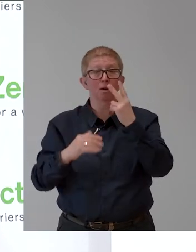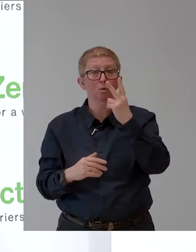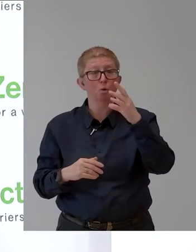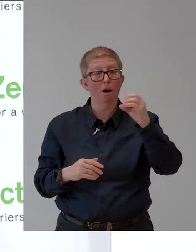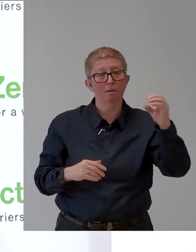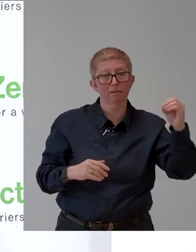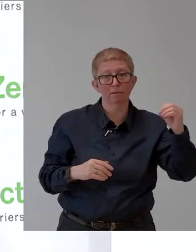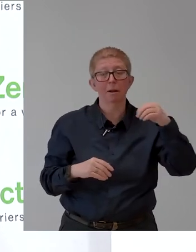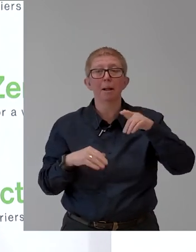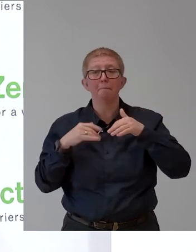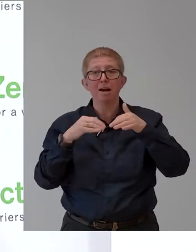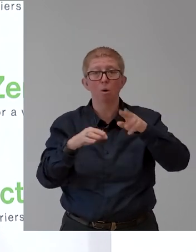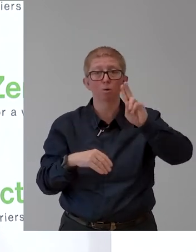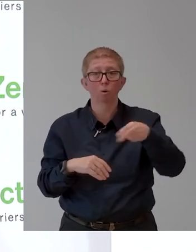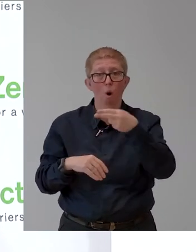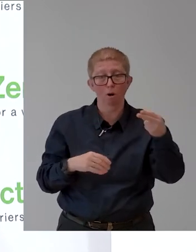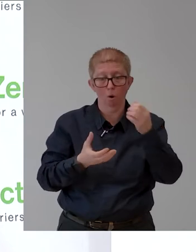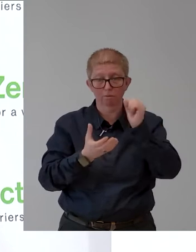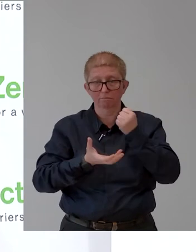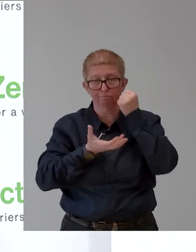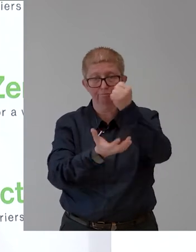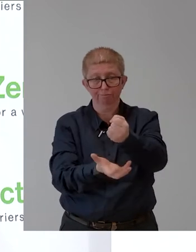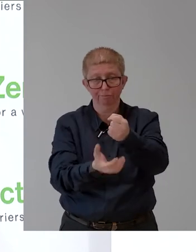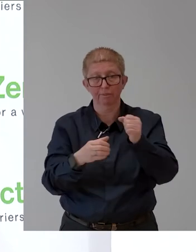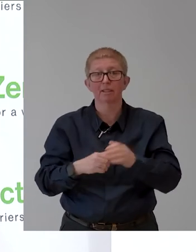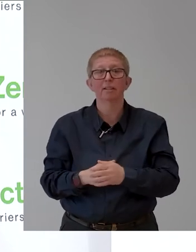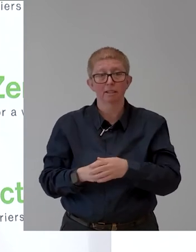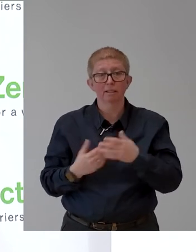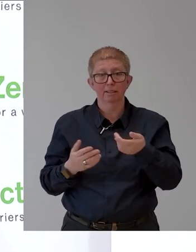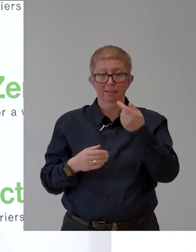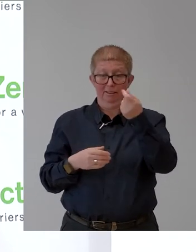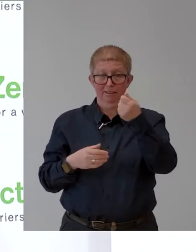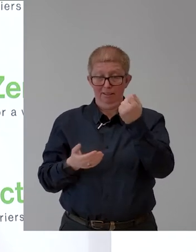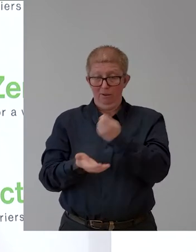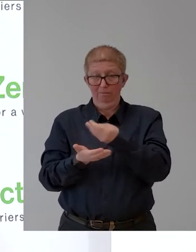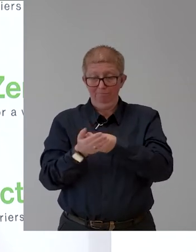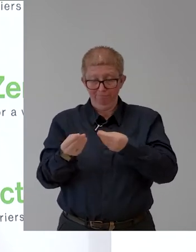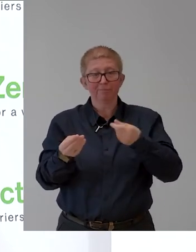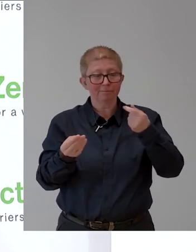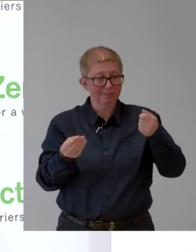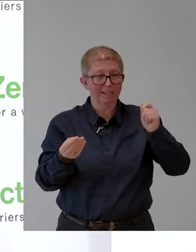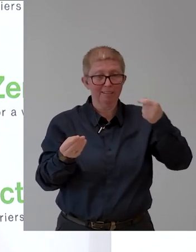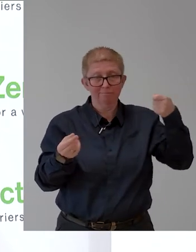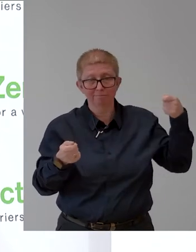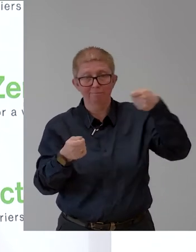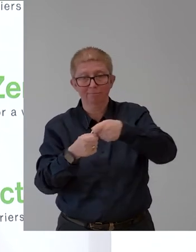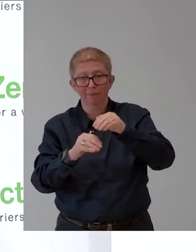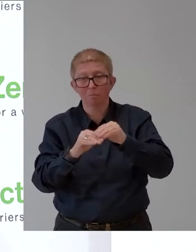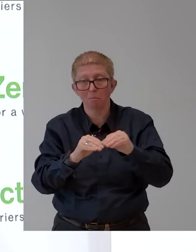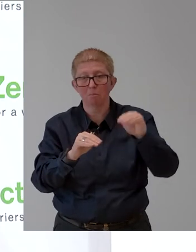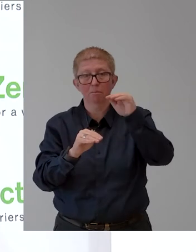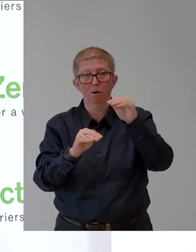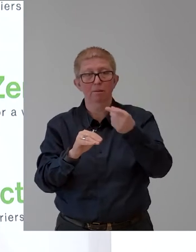13 Prozent erhöht auf über 50 Millionen und auch bei den integrativen Betrieben soll rund 8 Prozent mehr Geld